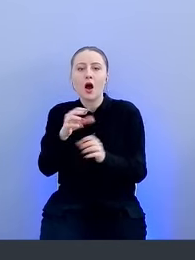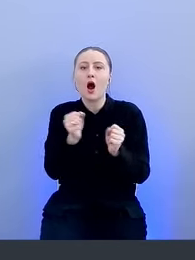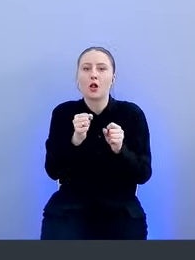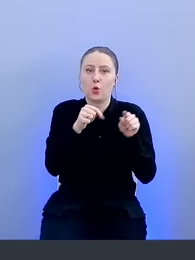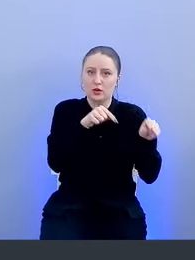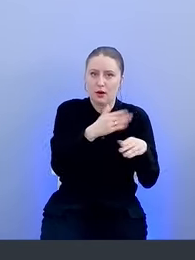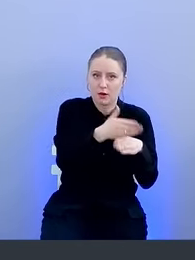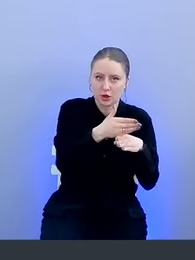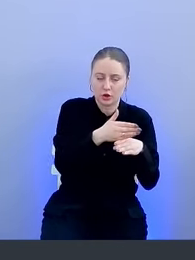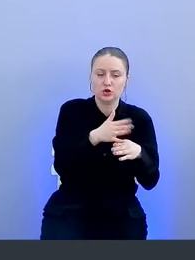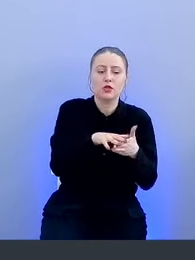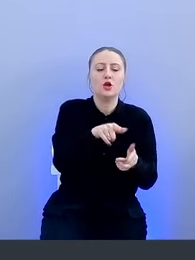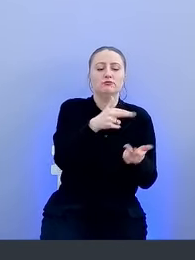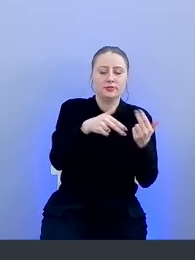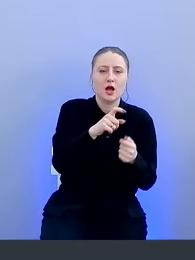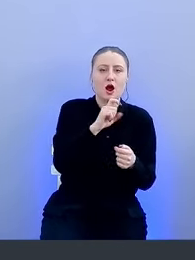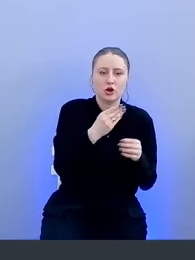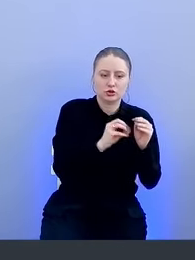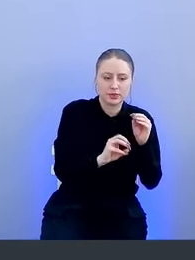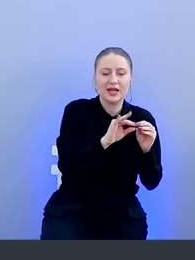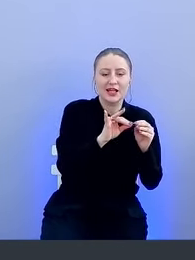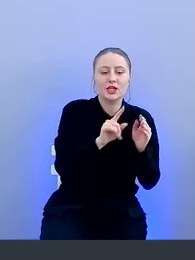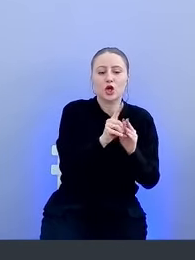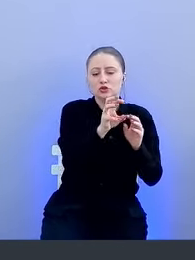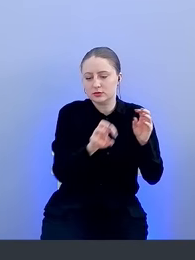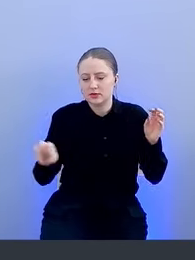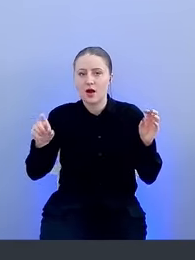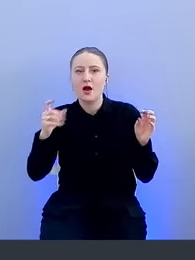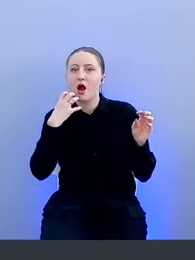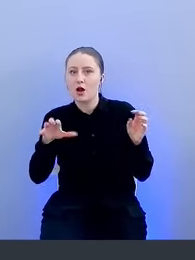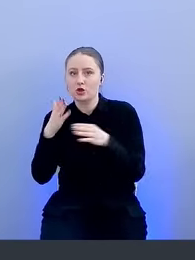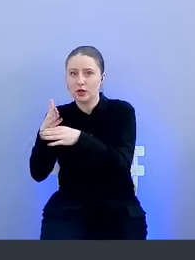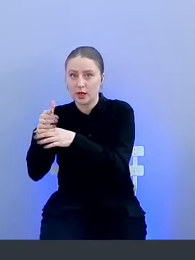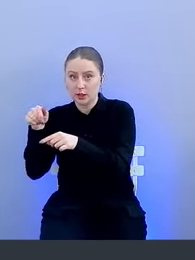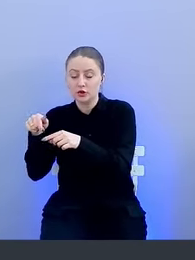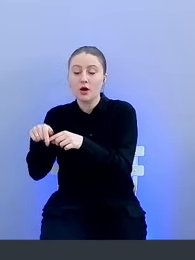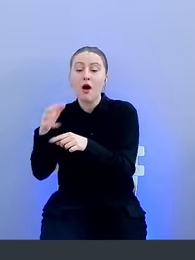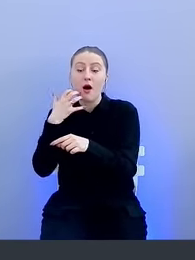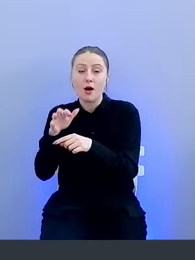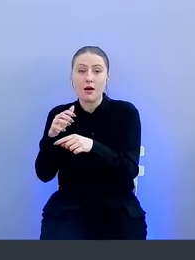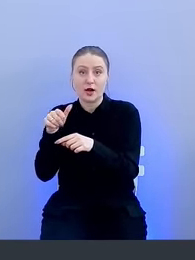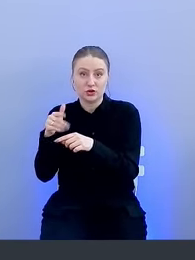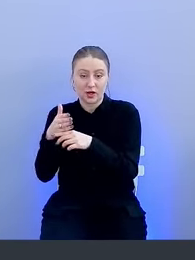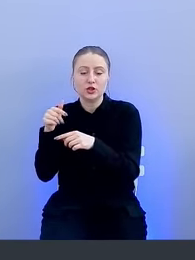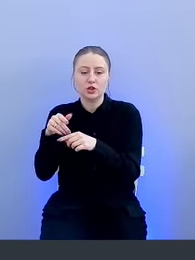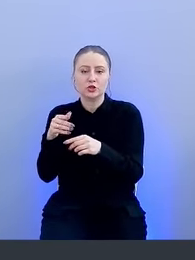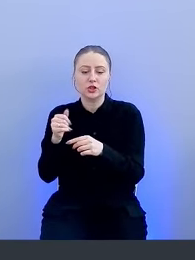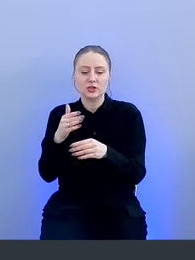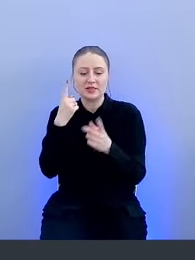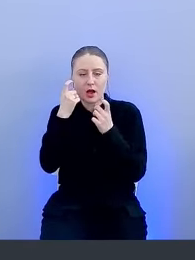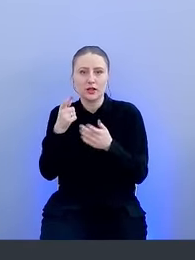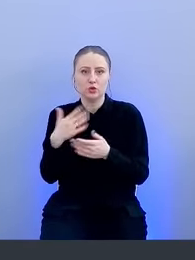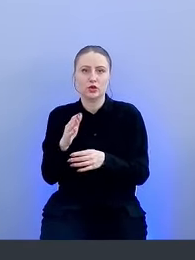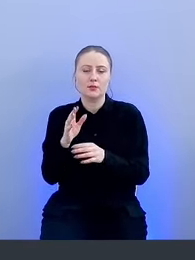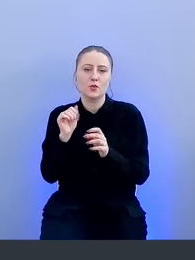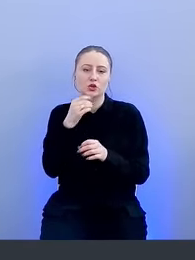данных нормализуется, хэшируется и кладется в горячее хранилище. В этот момент данные находятся в режиме OFF и не считаются